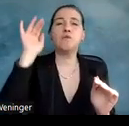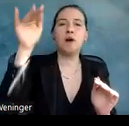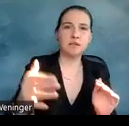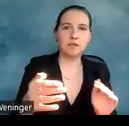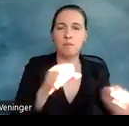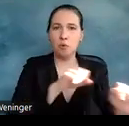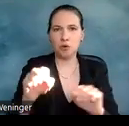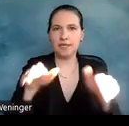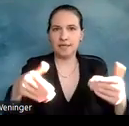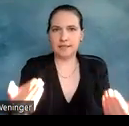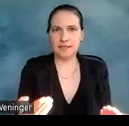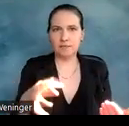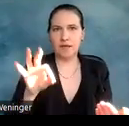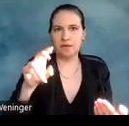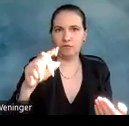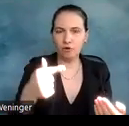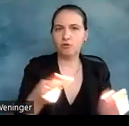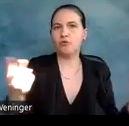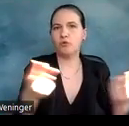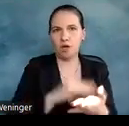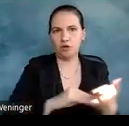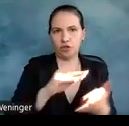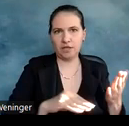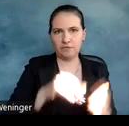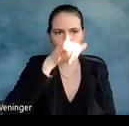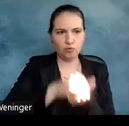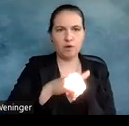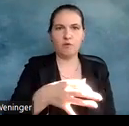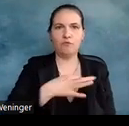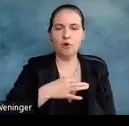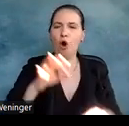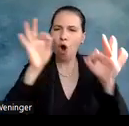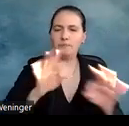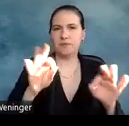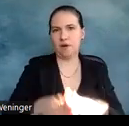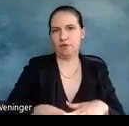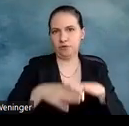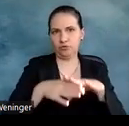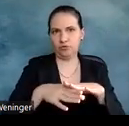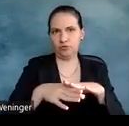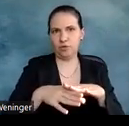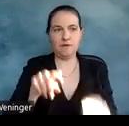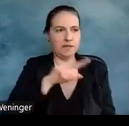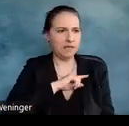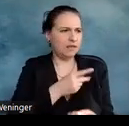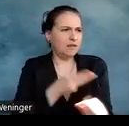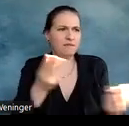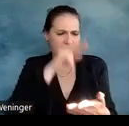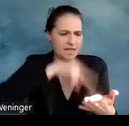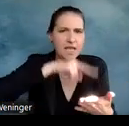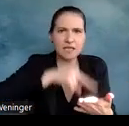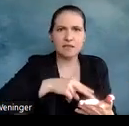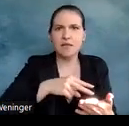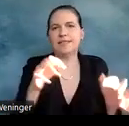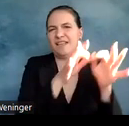Schrifttyp, ein Font, was auch immer mich optimal unterstützt, tatsächlich immer, wenn ich etwas konsumiere, was vielleicht mehr ist als